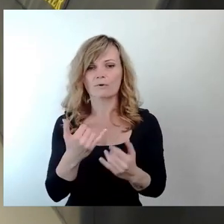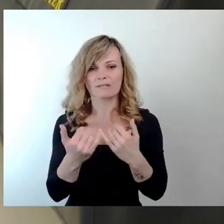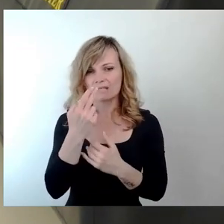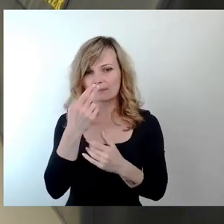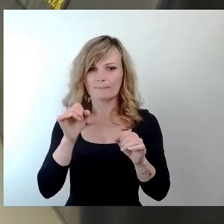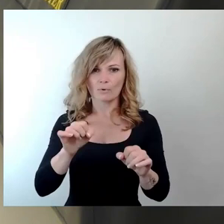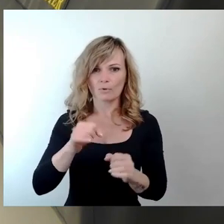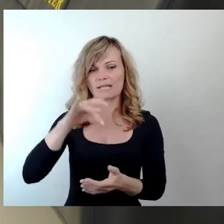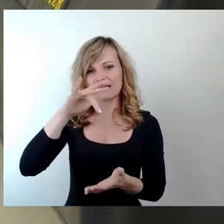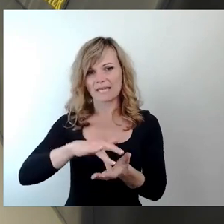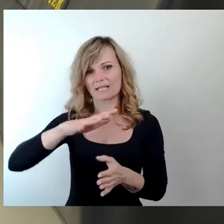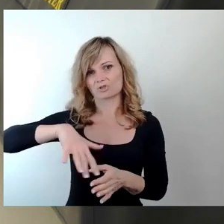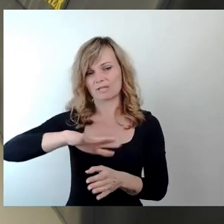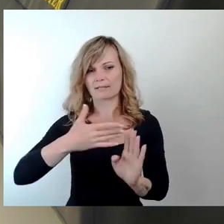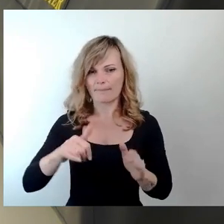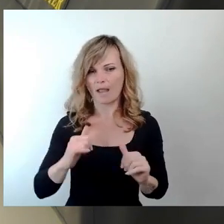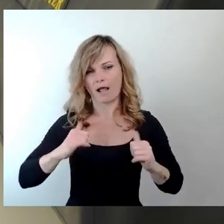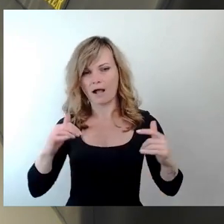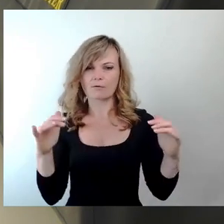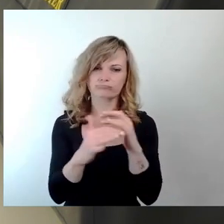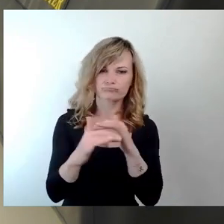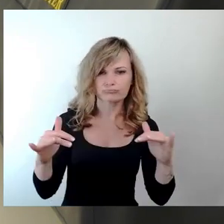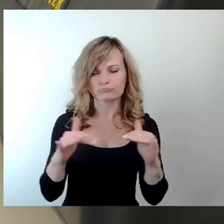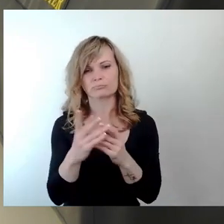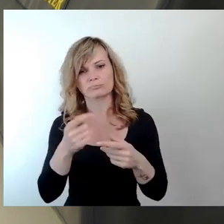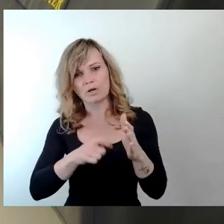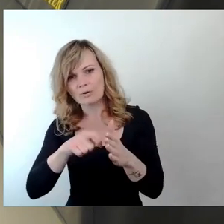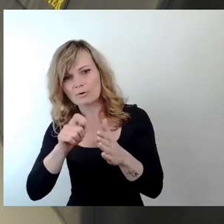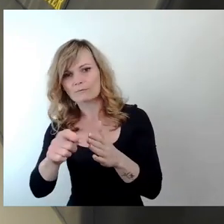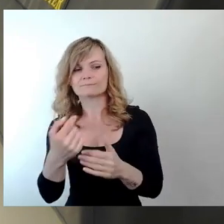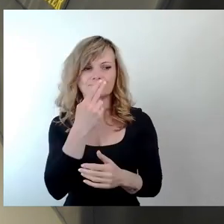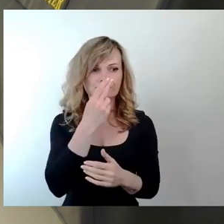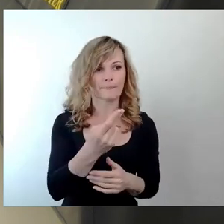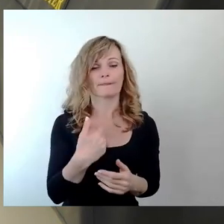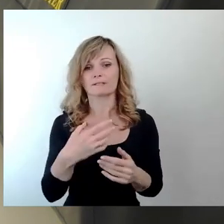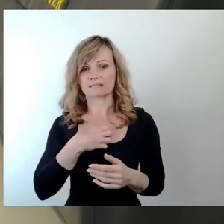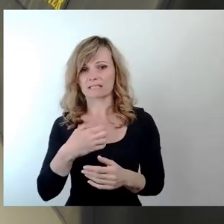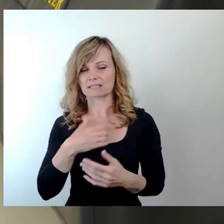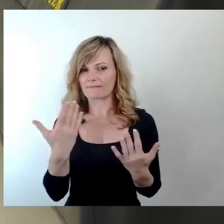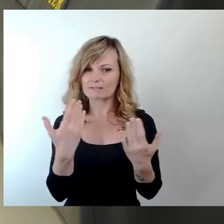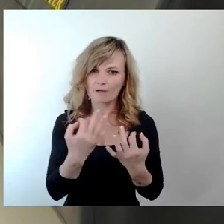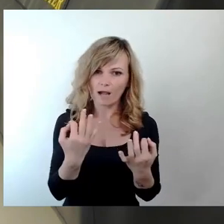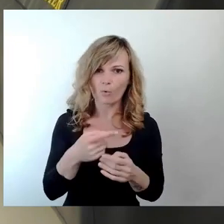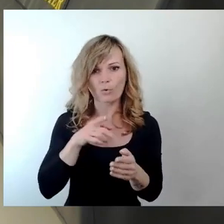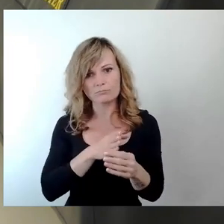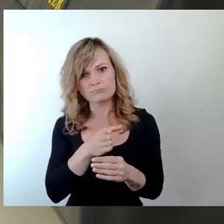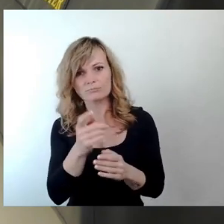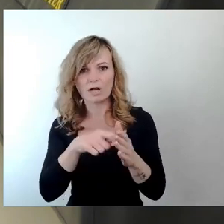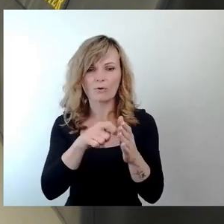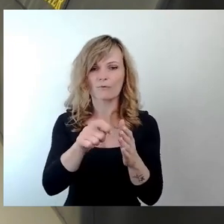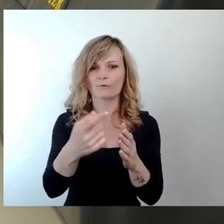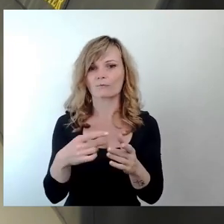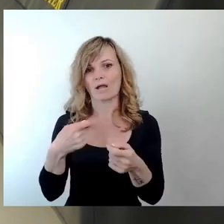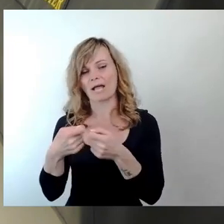auch von entsprechenden Händlerinnen und Händlern und die Bedürfnisse der Dresdner. Und wir arbeiten auch zusammen, wenn es um die leerstehenden